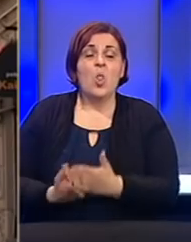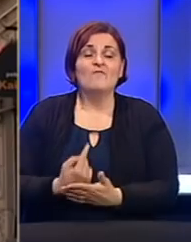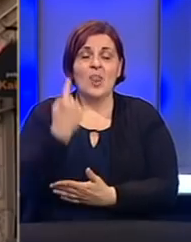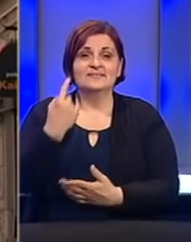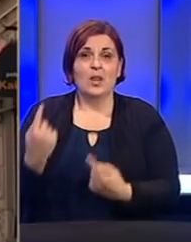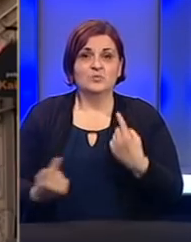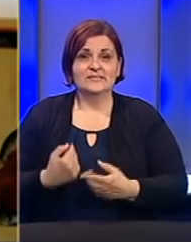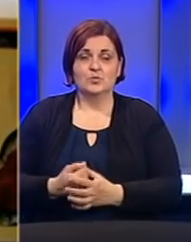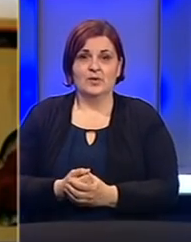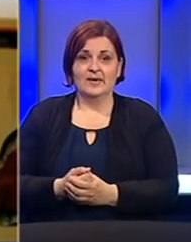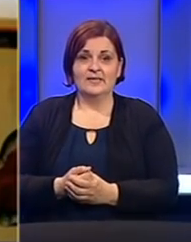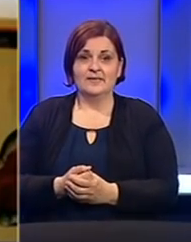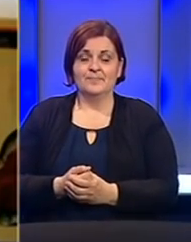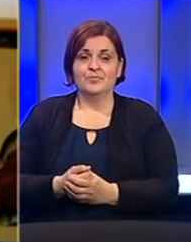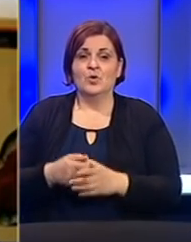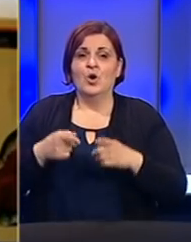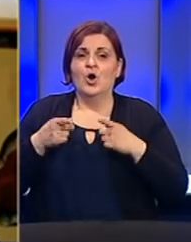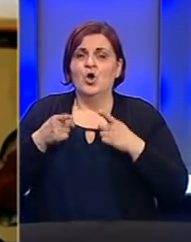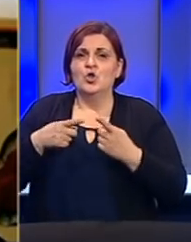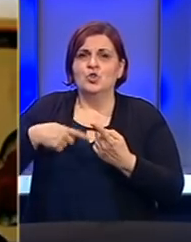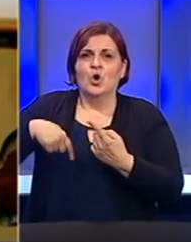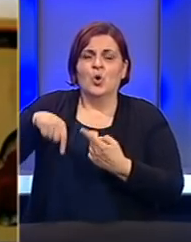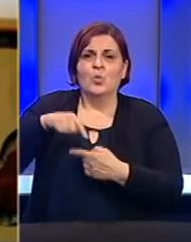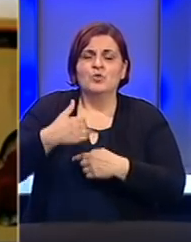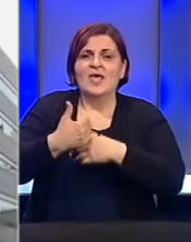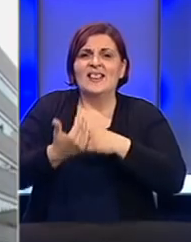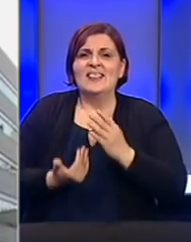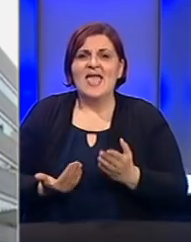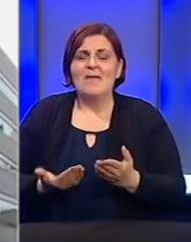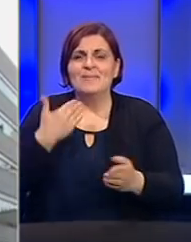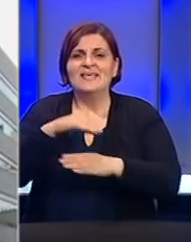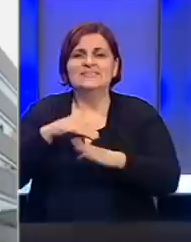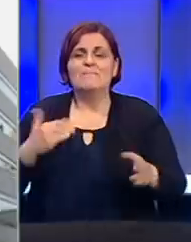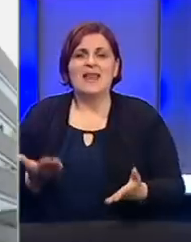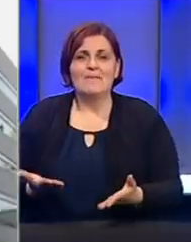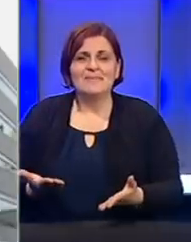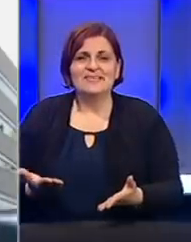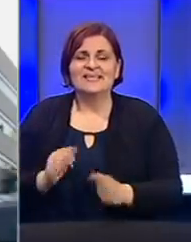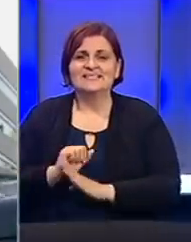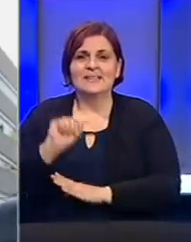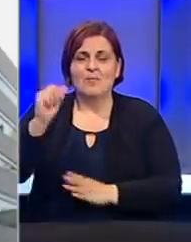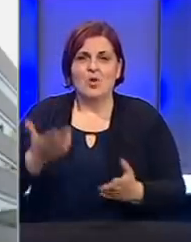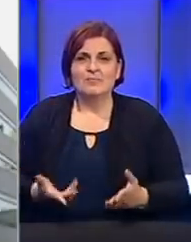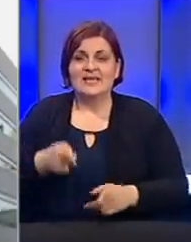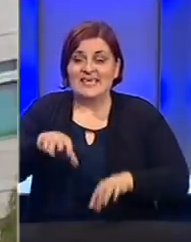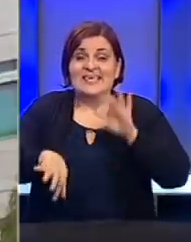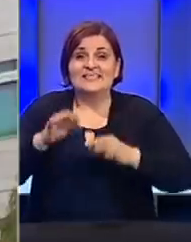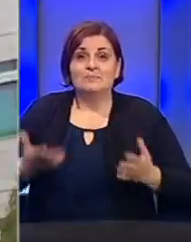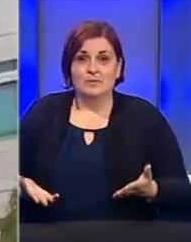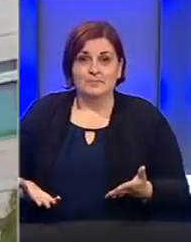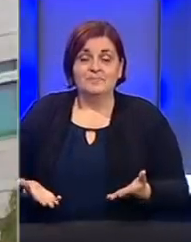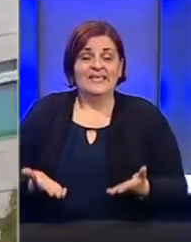situaciju. To su vitamini, to je kruh, to je hleb za parlamentarizam, za demokraciju, to su izbori.